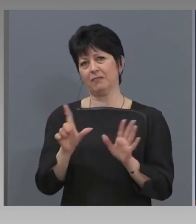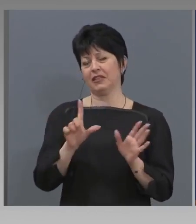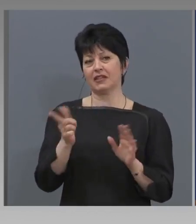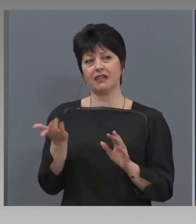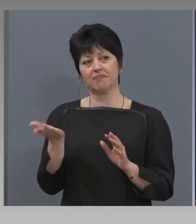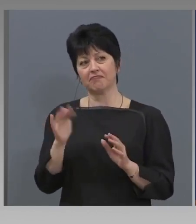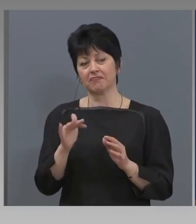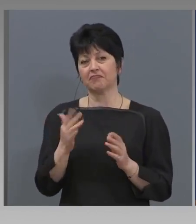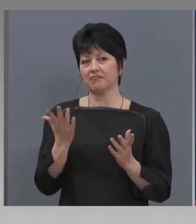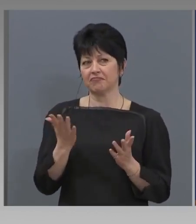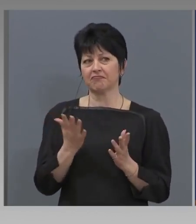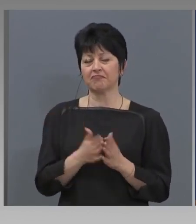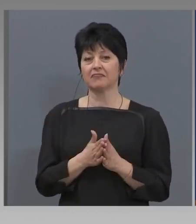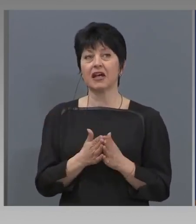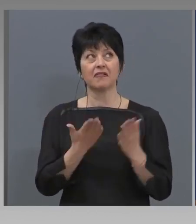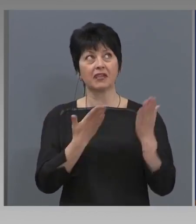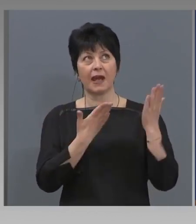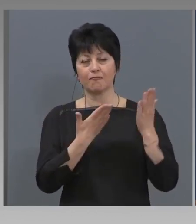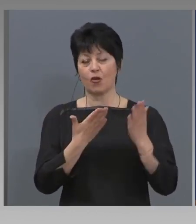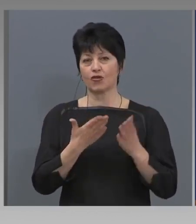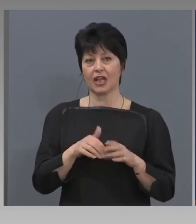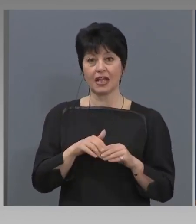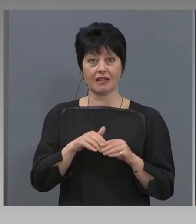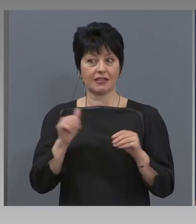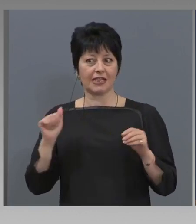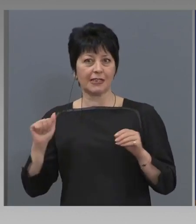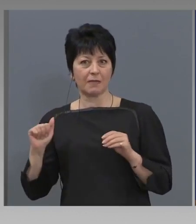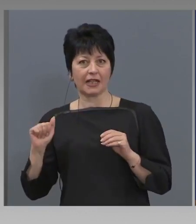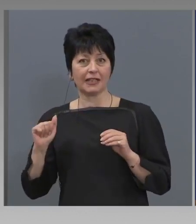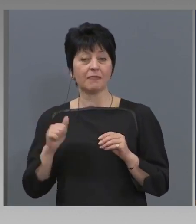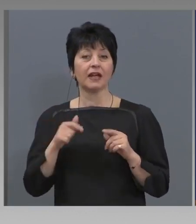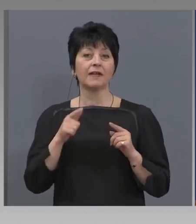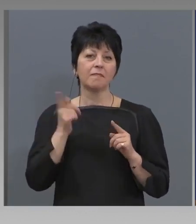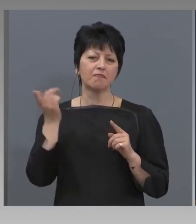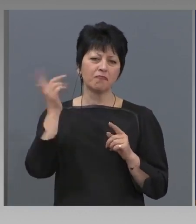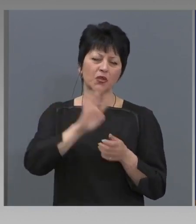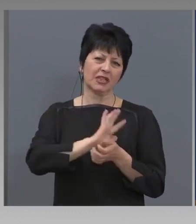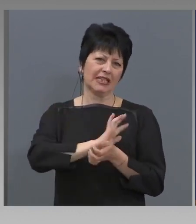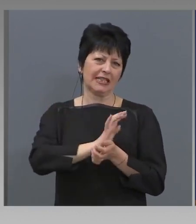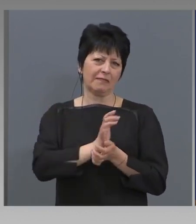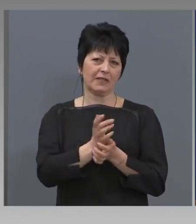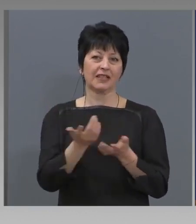се измъкнеме. После, може, да мразиме. Това е в нашия менталитет.